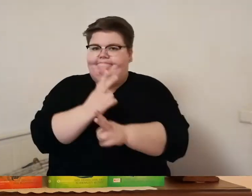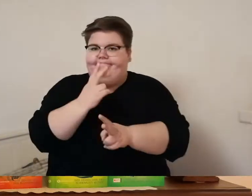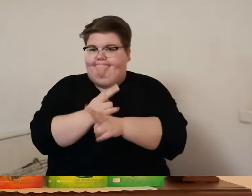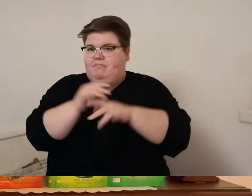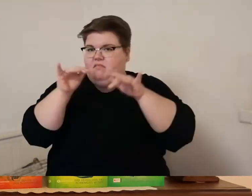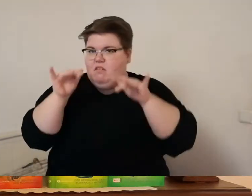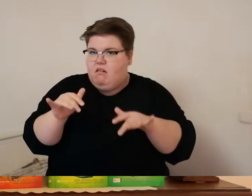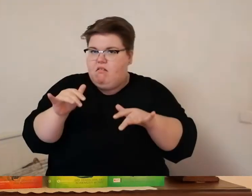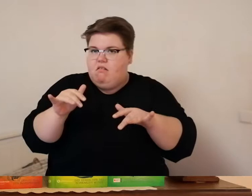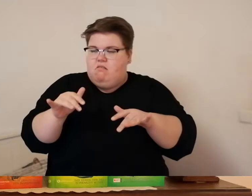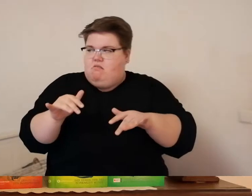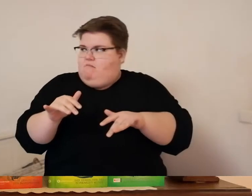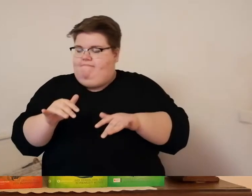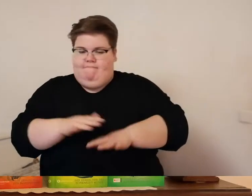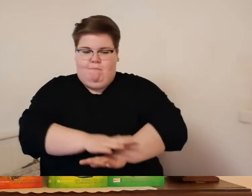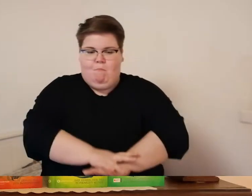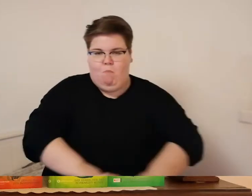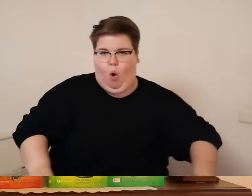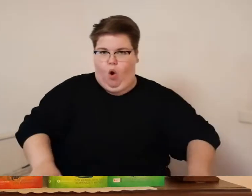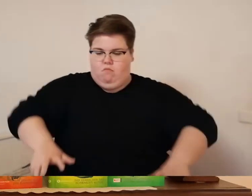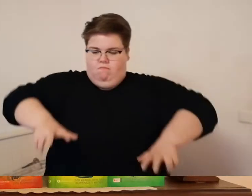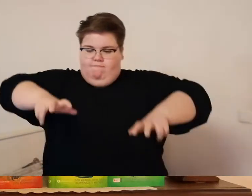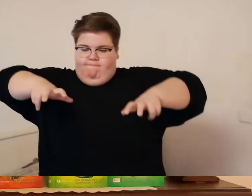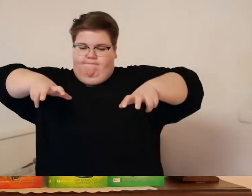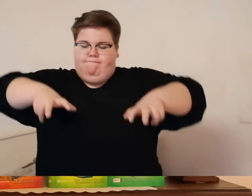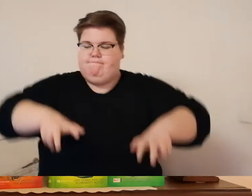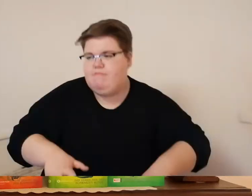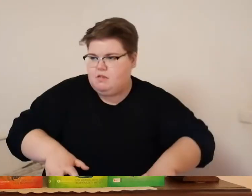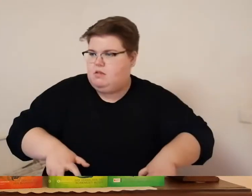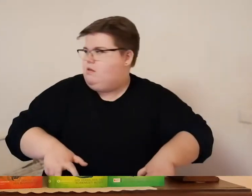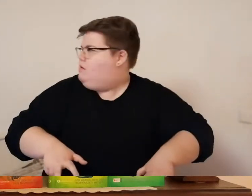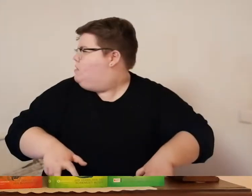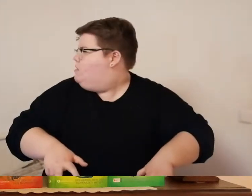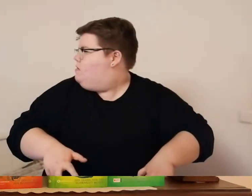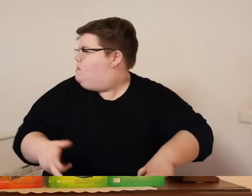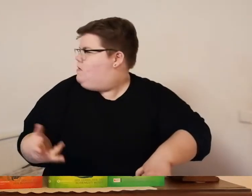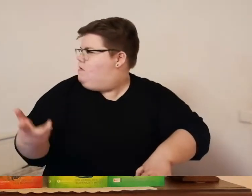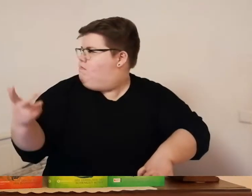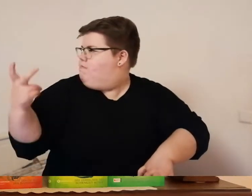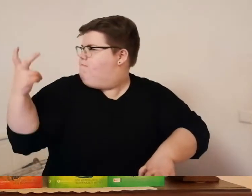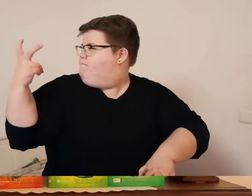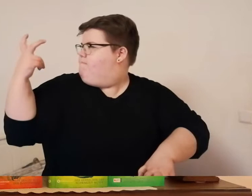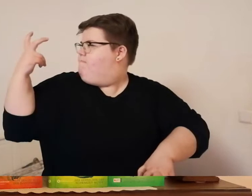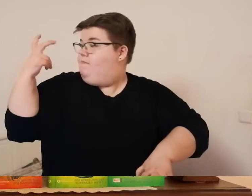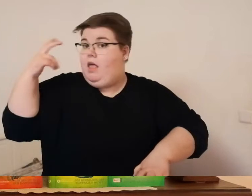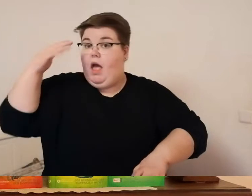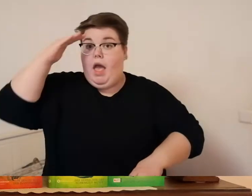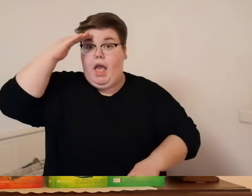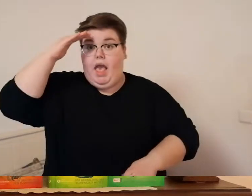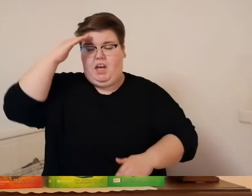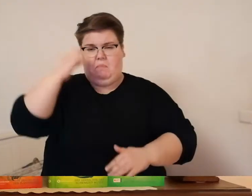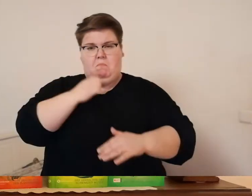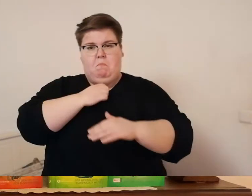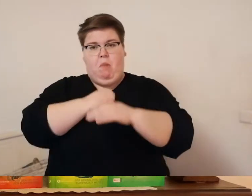hob eines seiner hinterbeine um eric damit von seinen rücken zu ziehen aber eric war schneller auf diesen moment hatte er